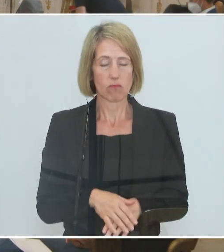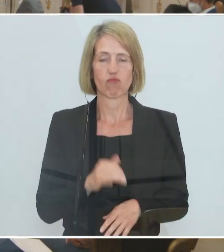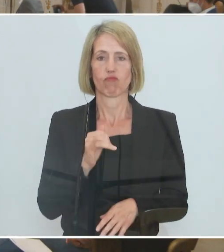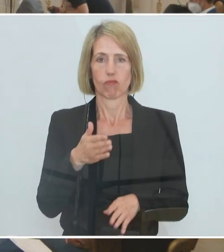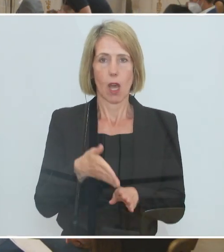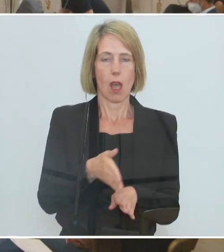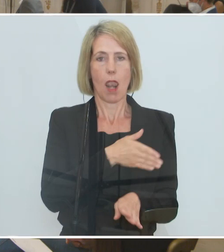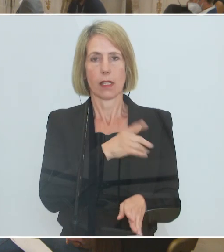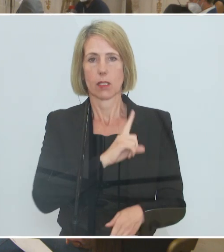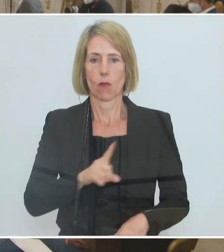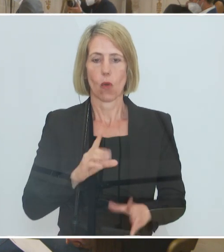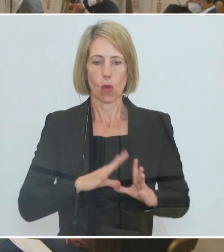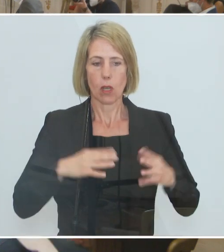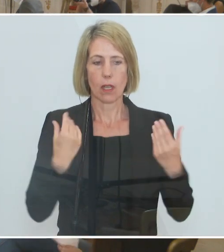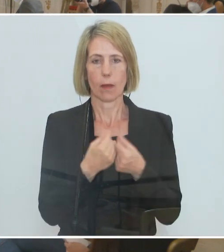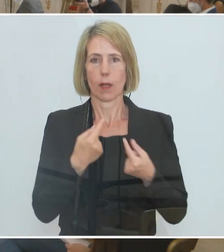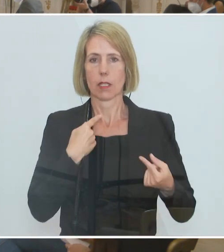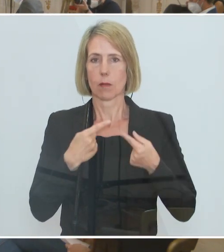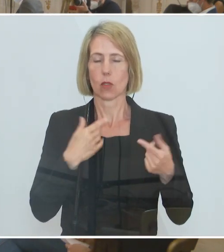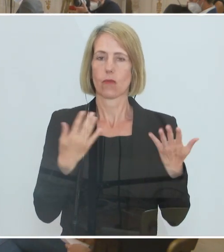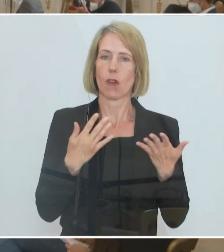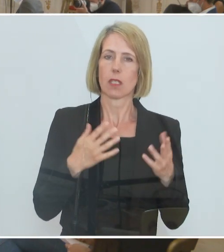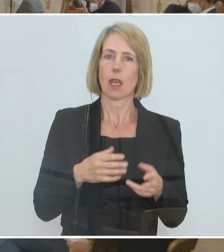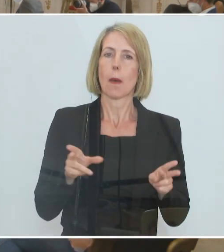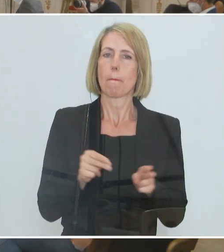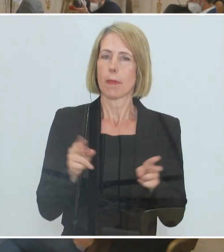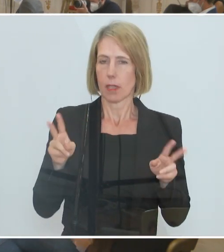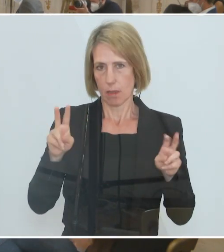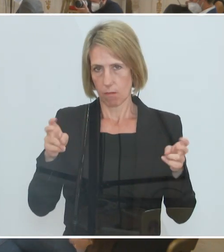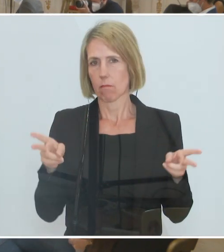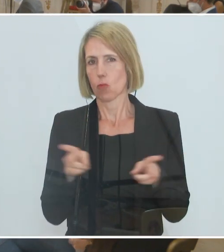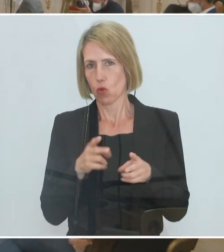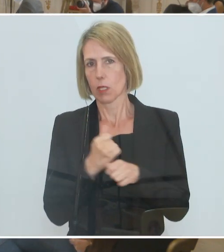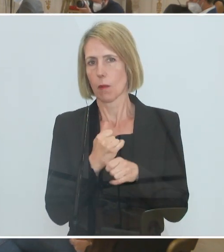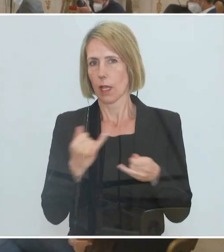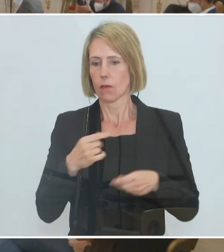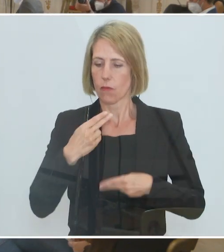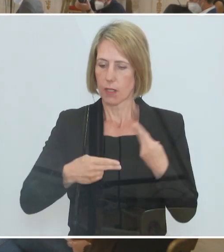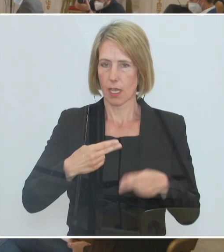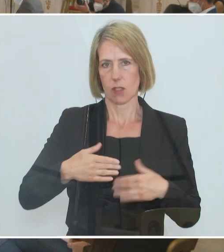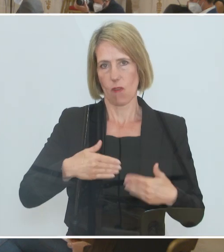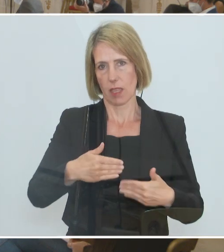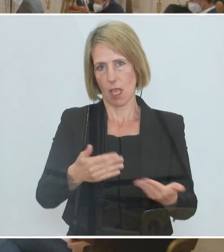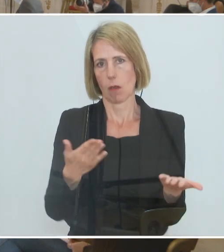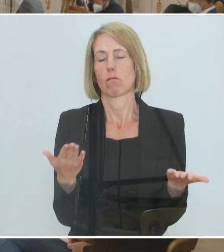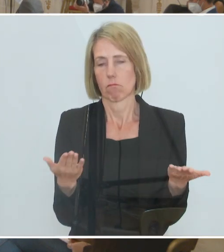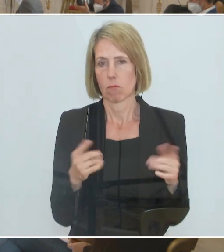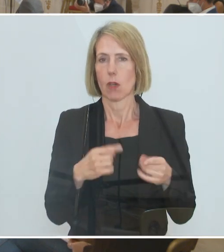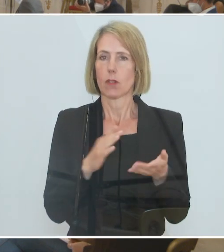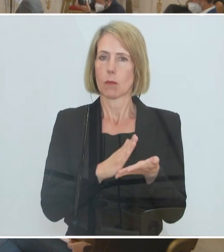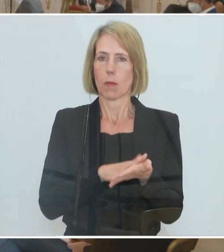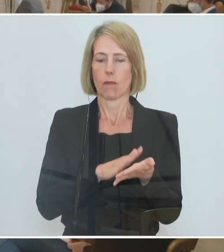wieder gemeinsam darüber gesprochen, wie kann es mit der Kurzarbeit weitergehen und das hat sich wieder einmal bewiesen, wie gut die